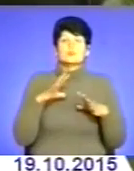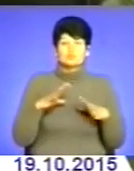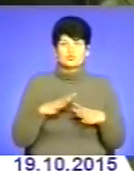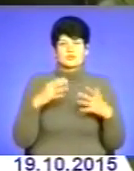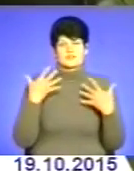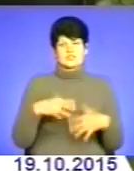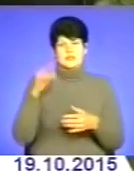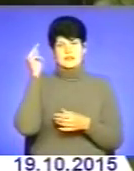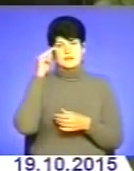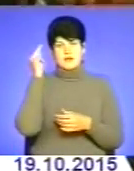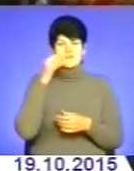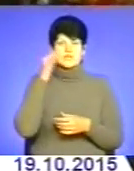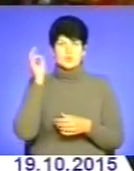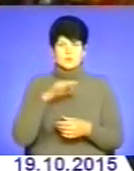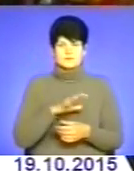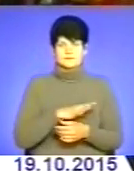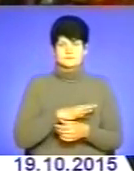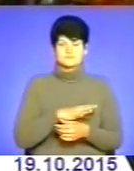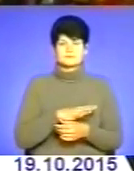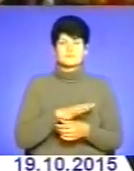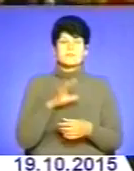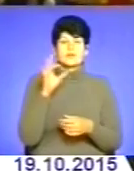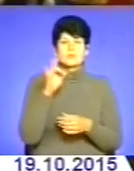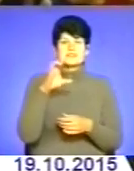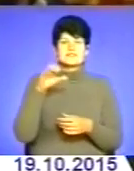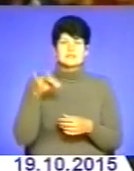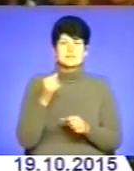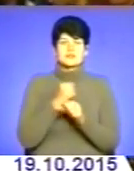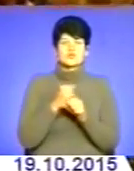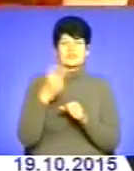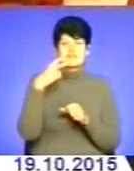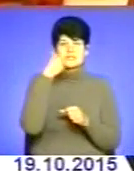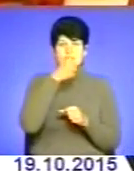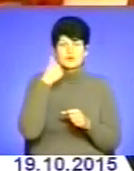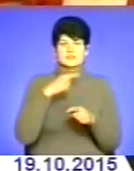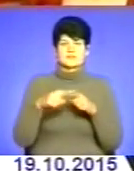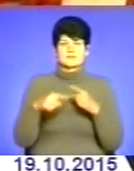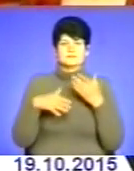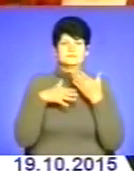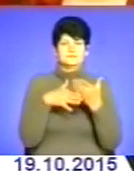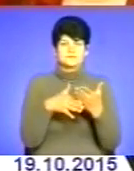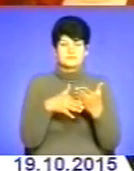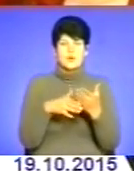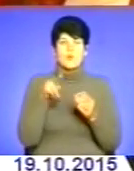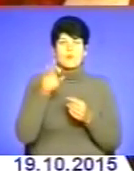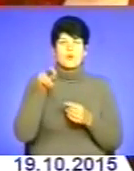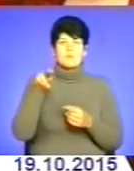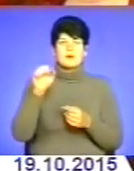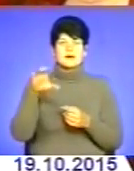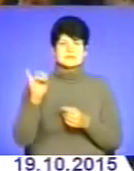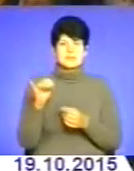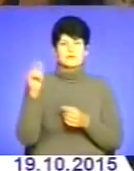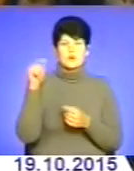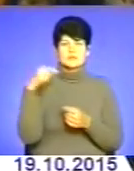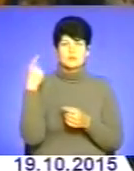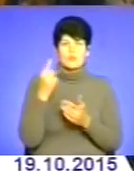навики, і досвід Роман Сметанський 20 років працює фельдшером екстреної медичної допомоги У Попасній та Золотому на Луганщині